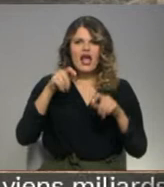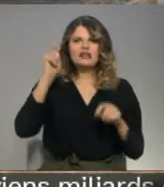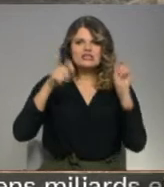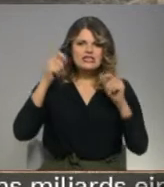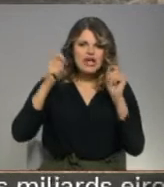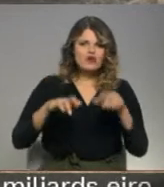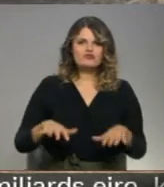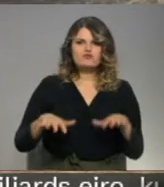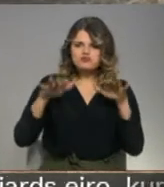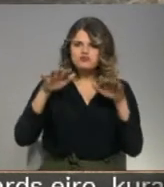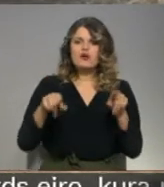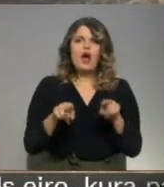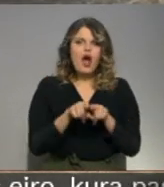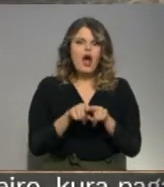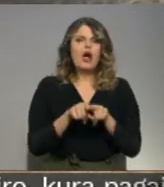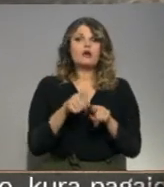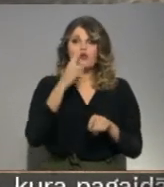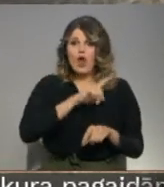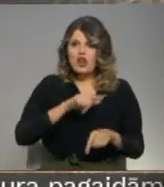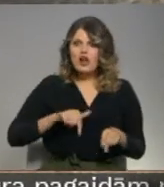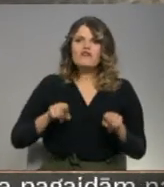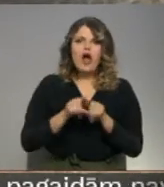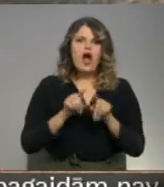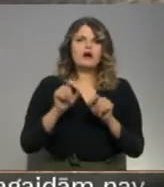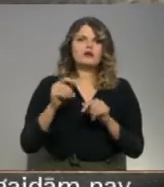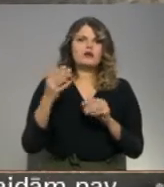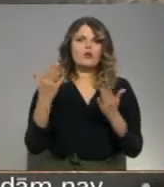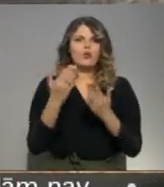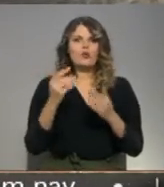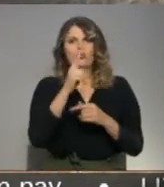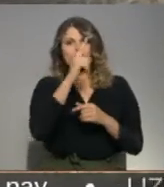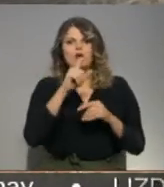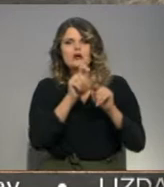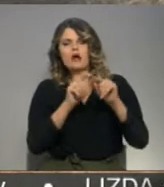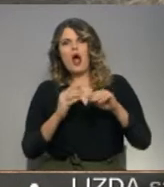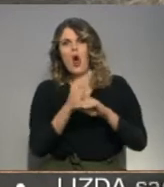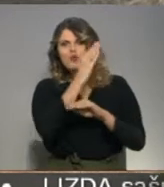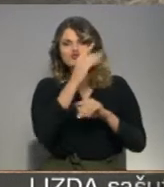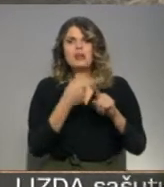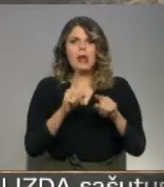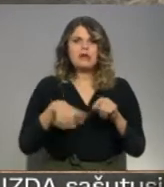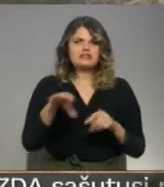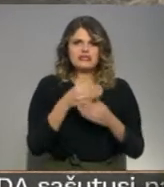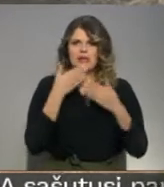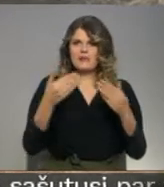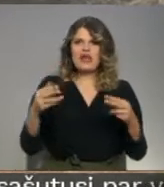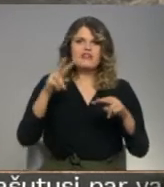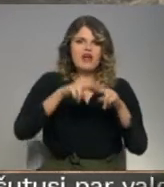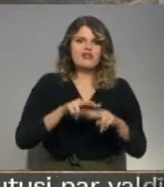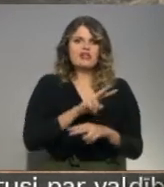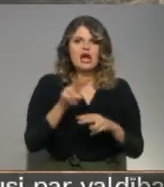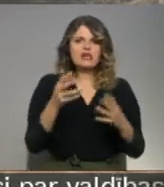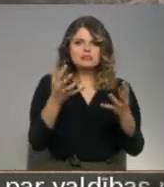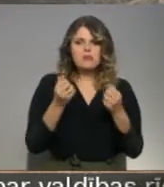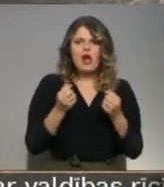nokrišņus no Latvijas, bet arī vēl augstā, kur aiziet gāju. Un tāpēc mēs esam pēdējais punkts, kas koridors, kas paņem